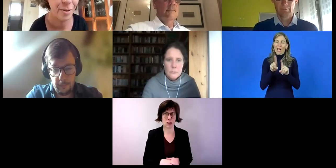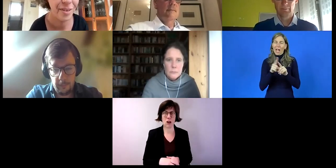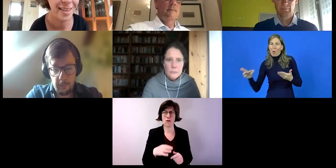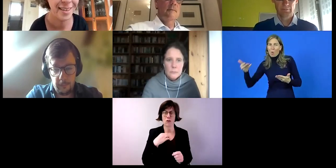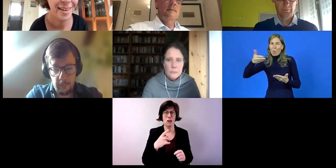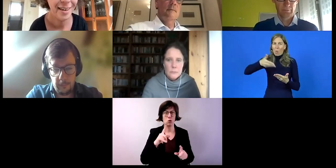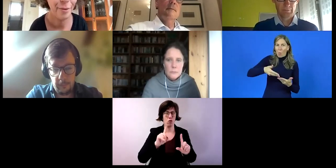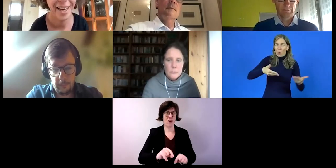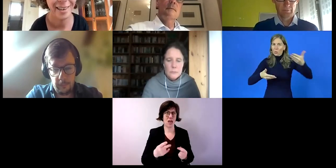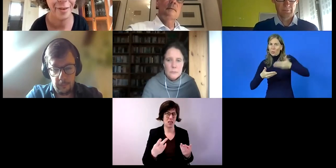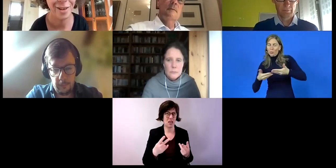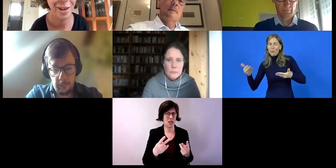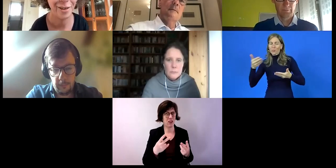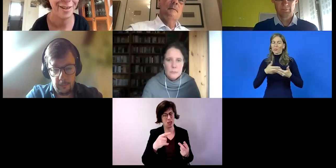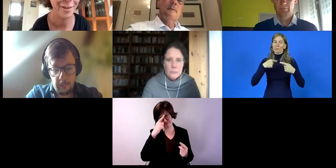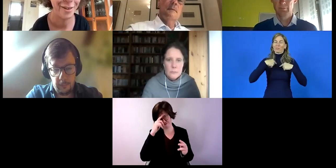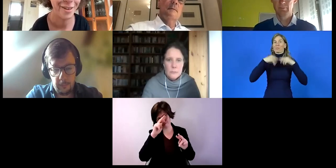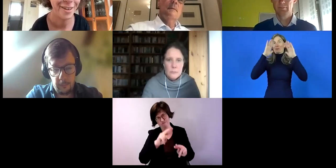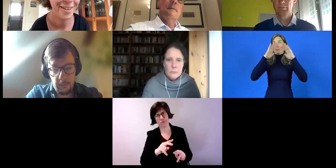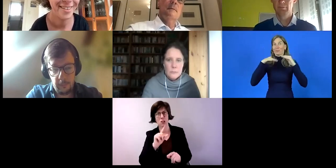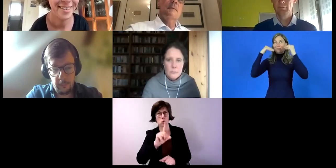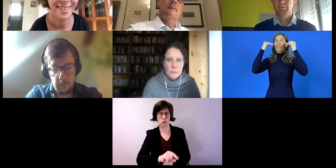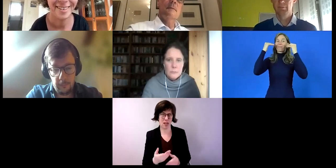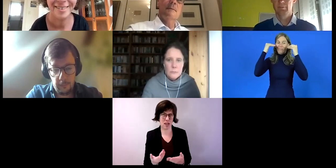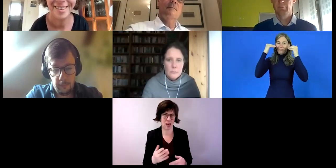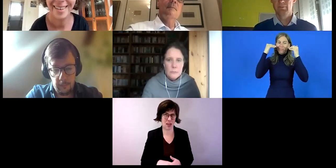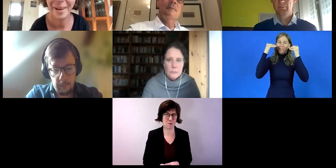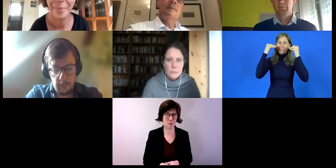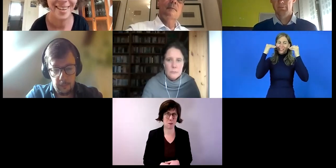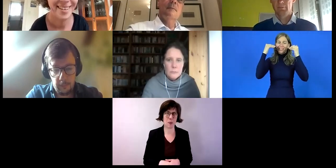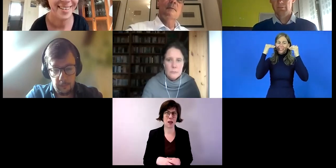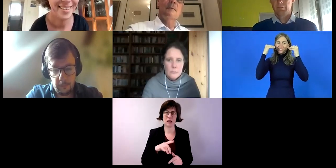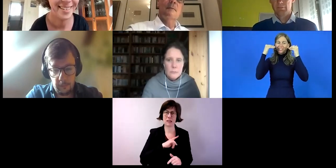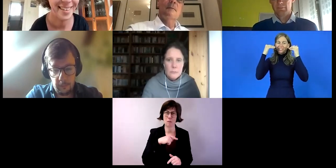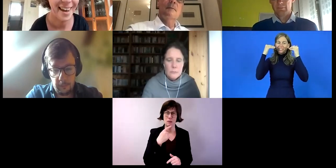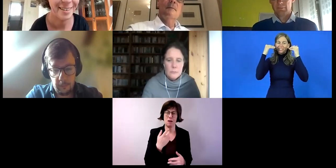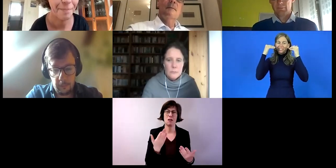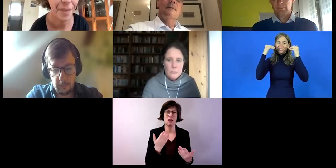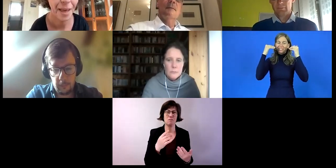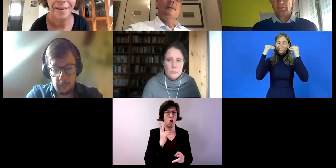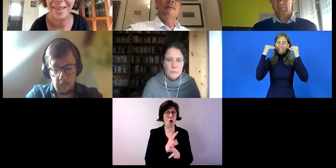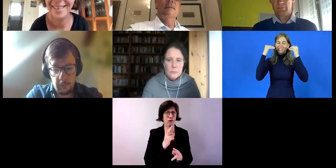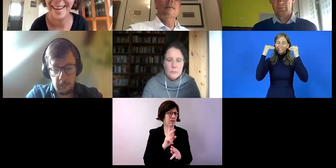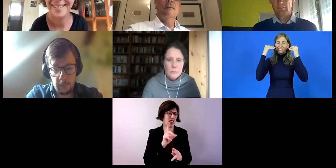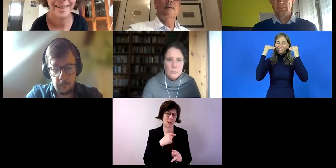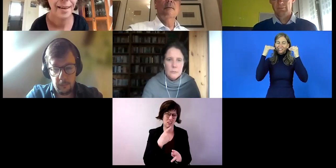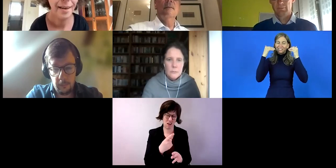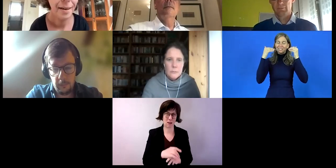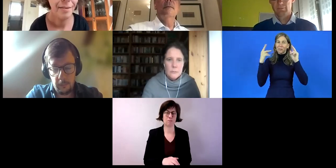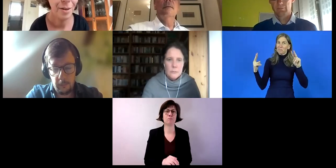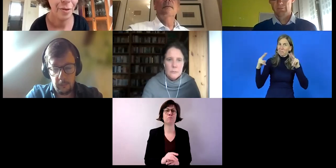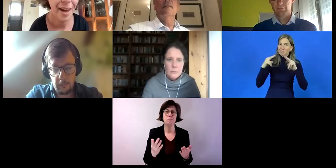immer viel zu wenig gefleckt, gewertscht und, ich sage mal, gesagt. Wie gesagt,